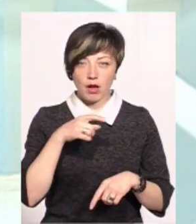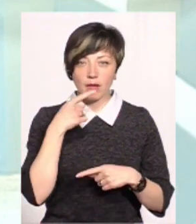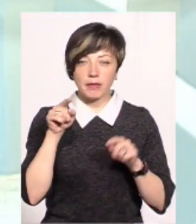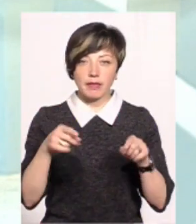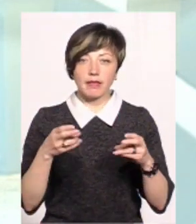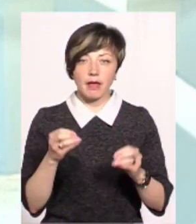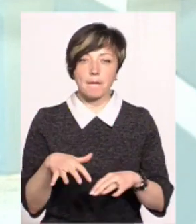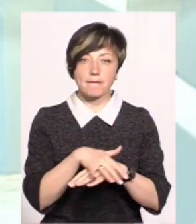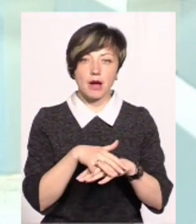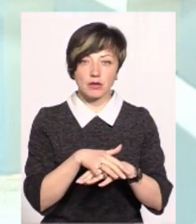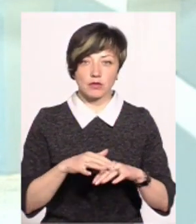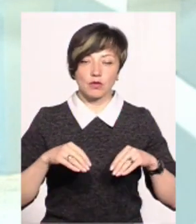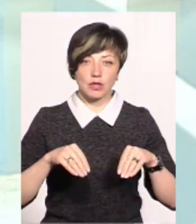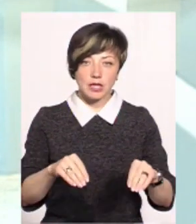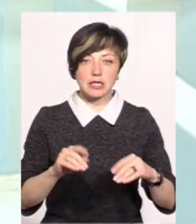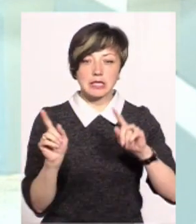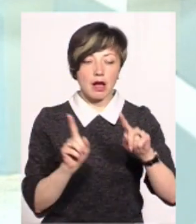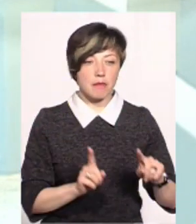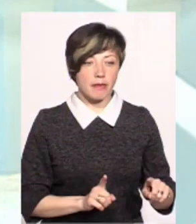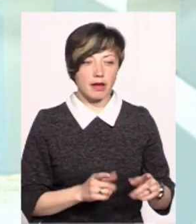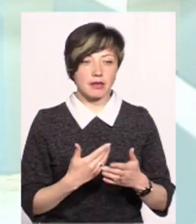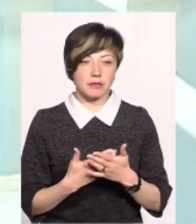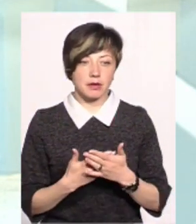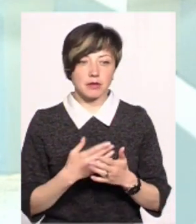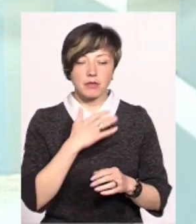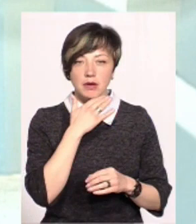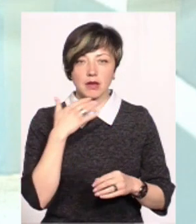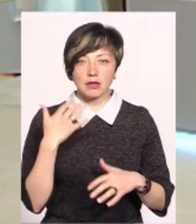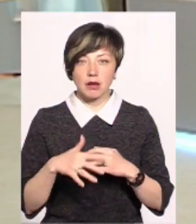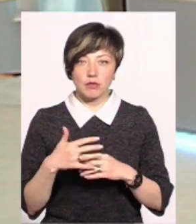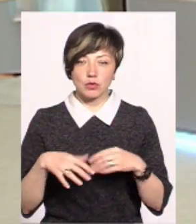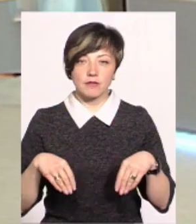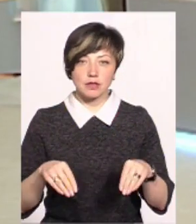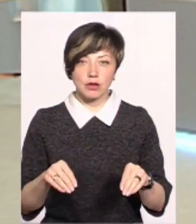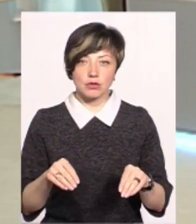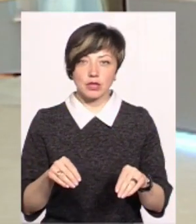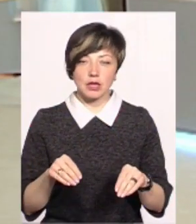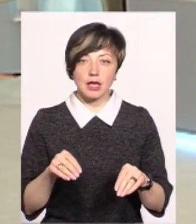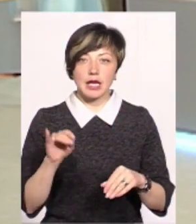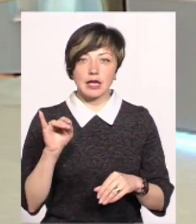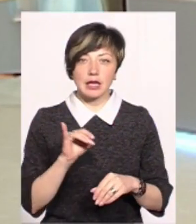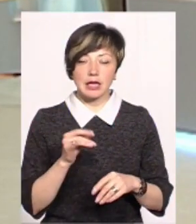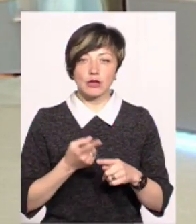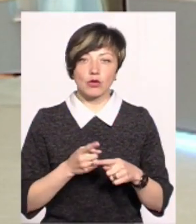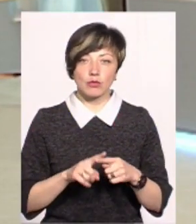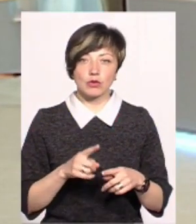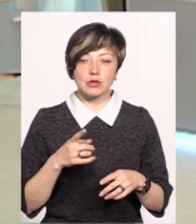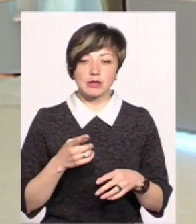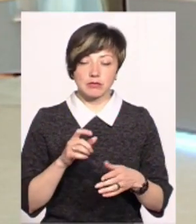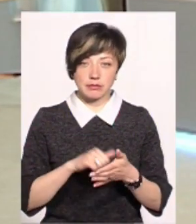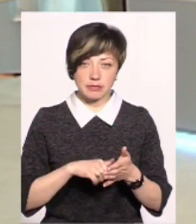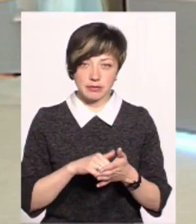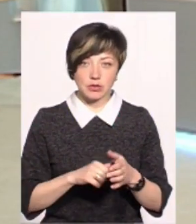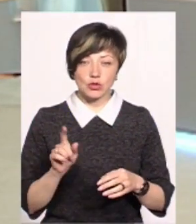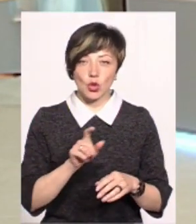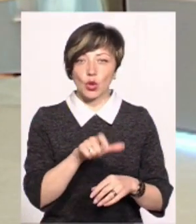говорю там, де є більш масовий урожай. Тобто це є Закарпаття, там, де дуже багато капусти висаджують. І тому це переводить до того,